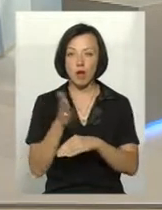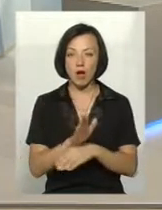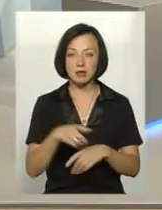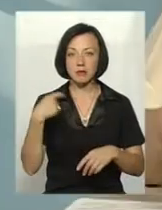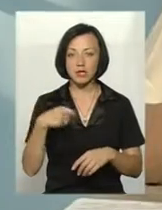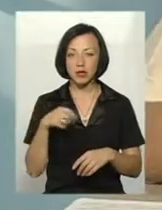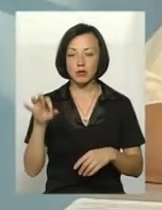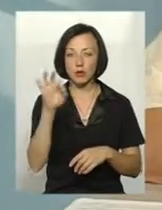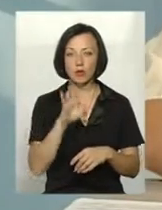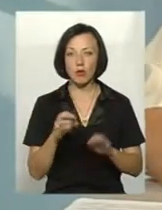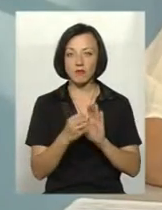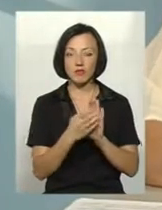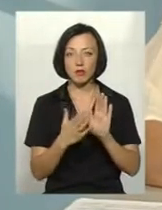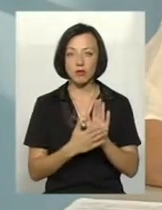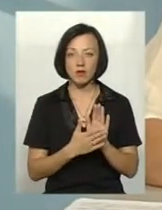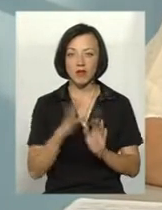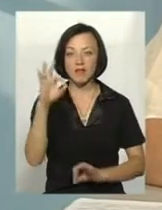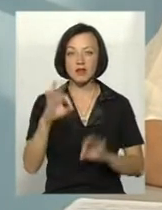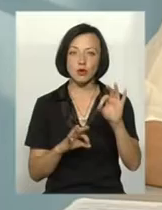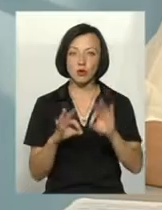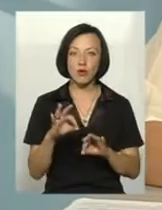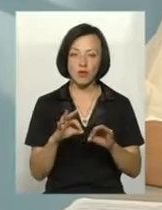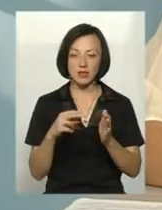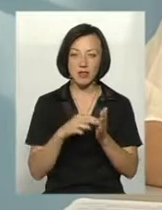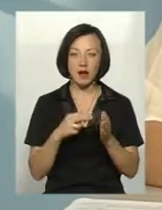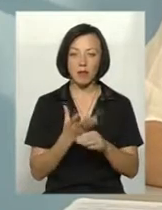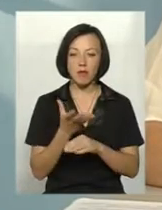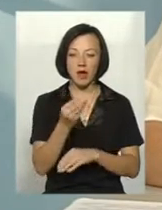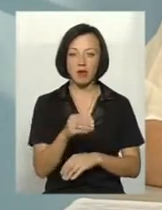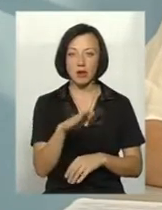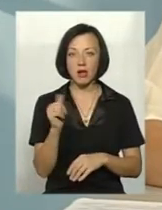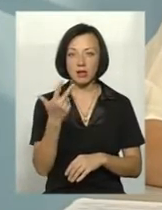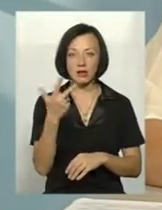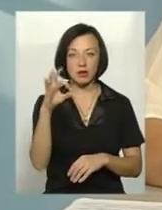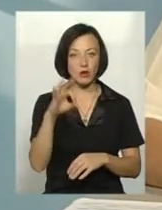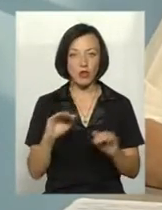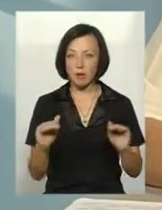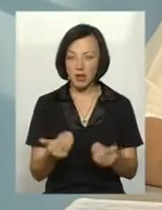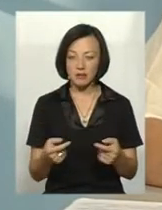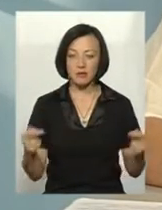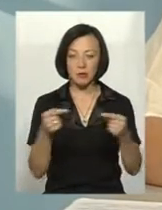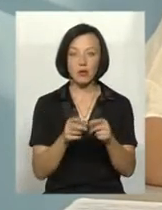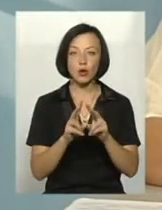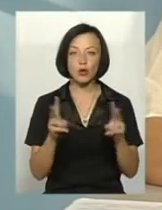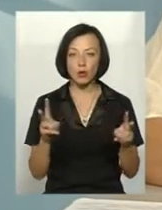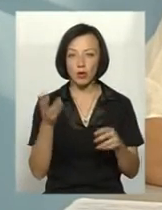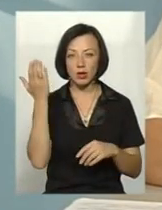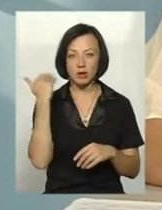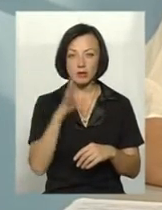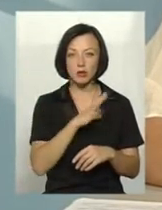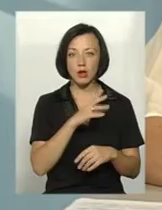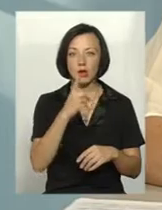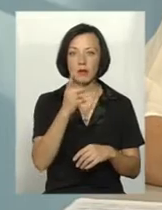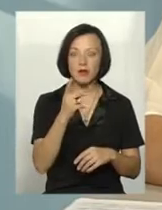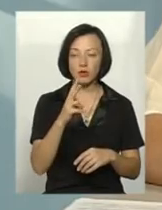встановлення відсоткової ставки орендної плати не менше трьох відсотків, а відповідно, хто застав в цей час, було і пів, три,